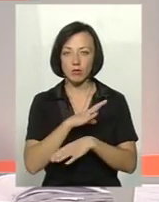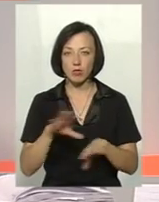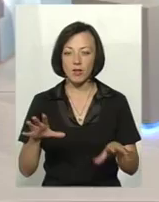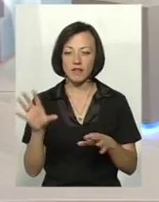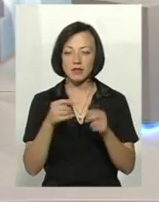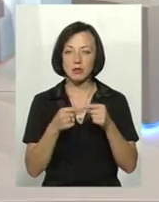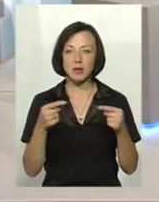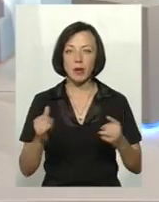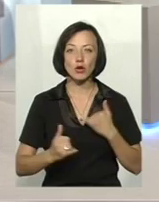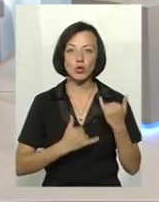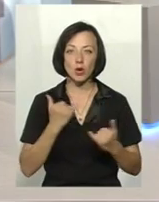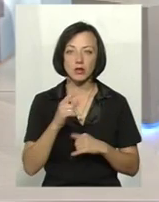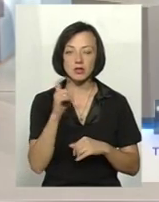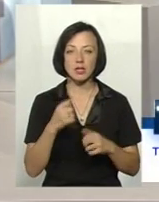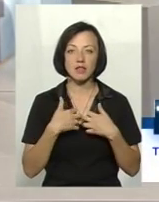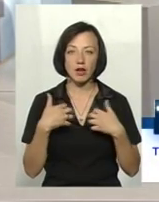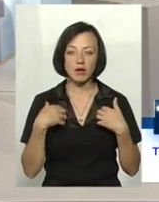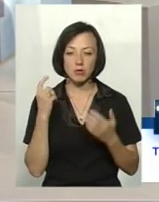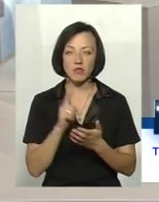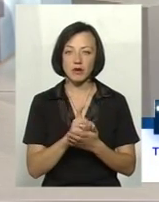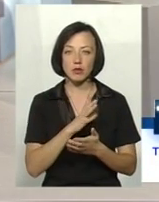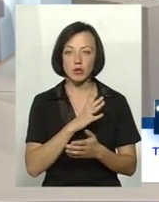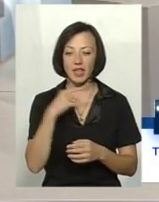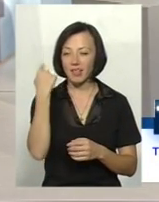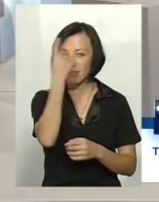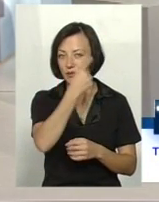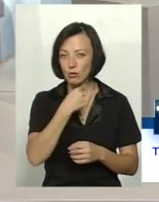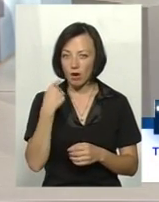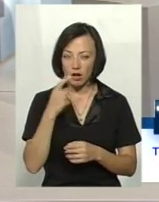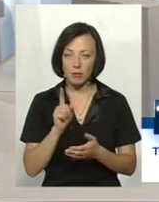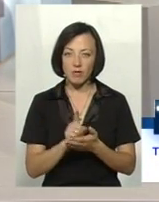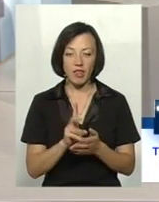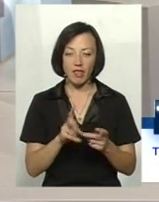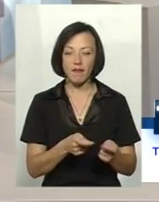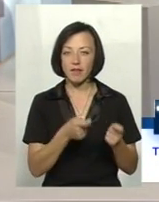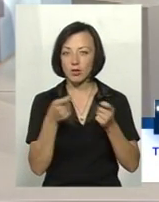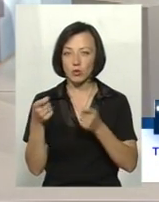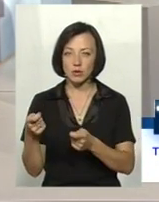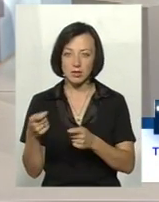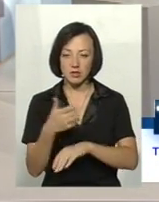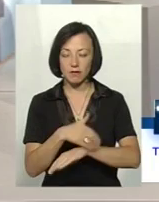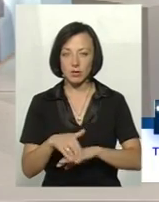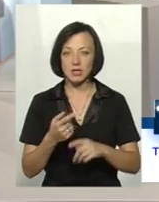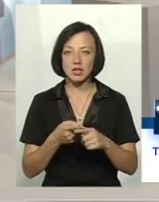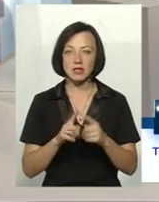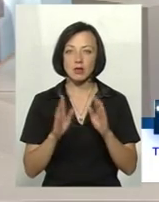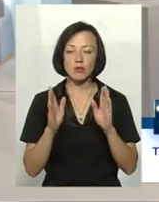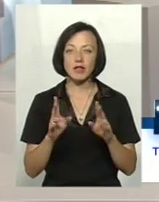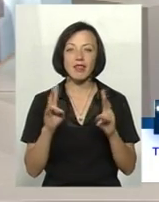предмети уходу за тваринами, вони повинні бути індивідуальні і повинні не виноситися. Це буде